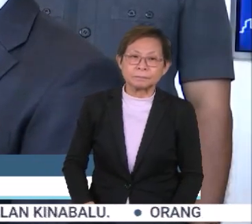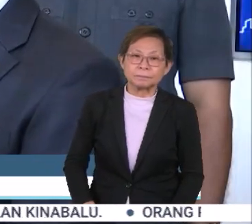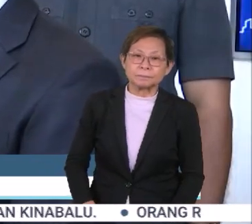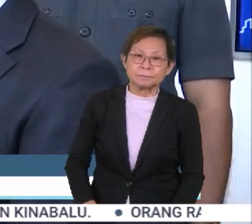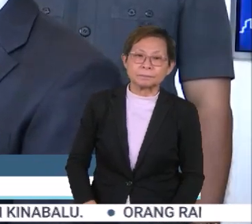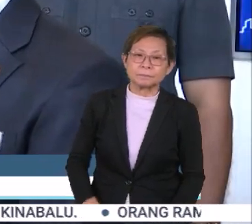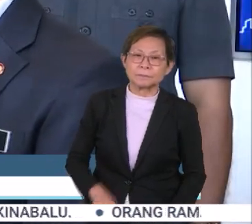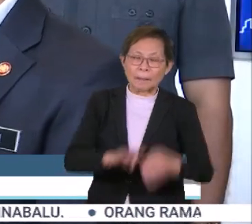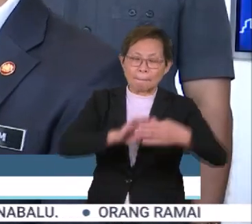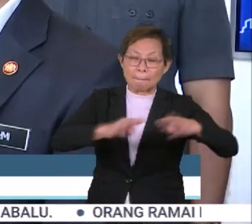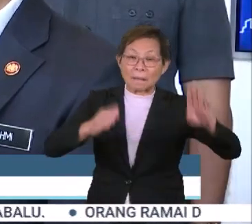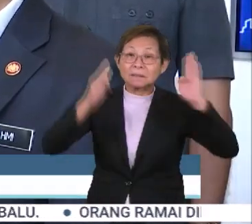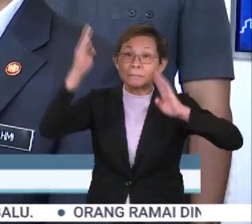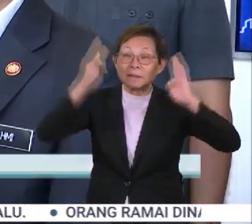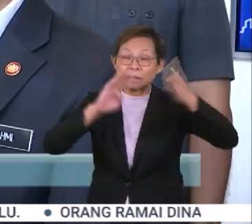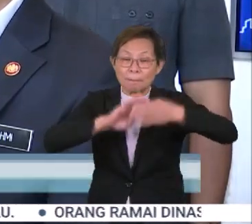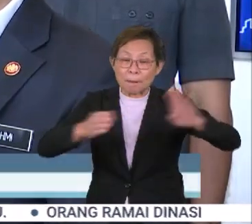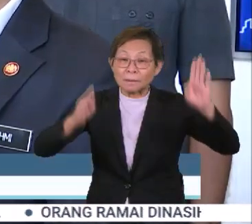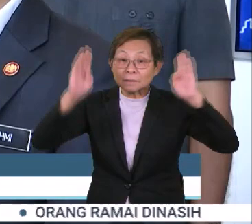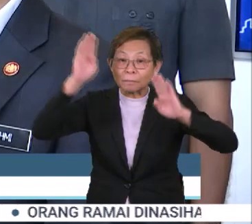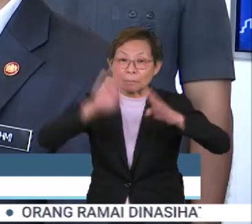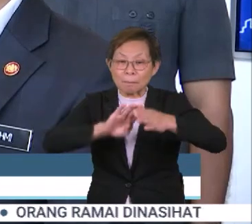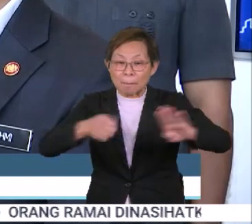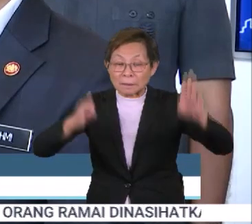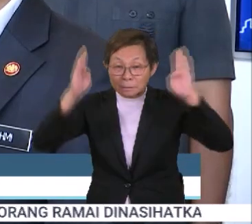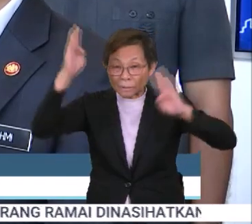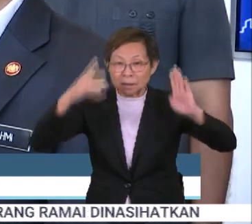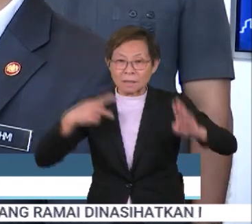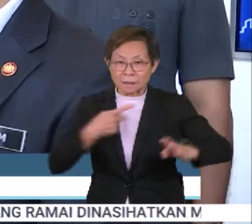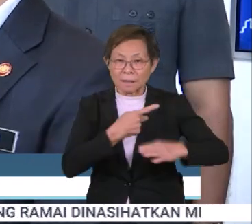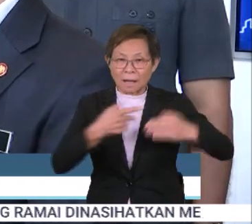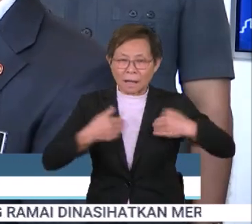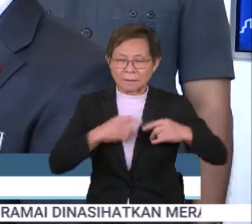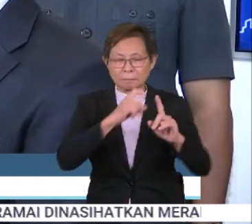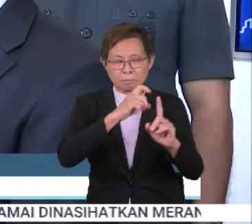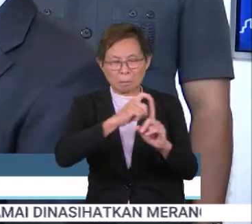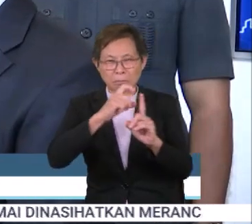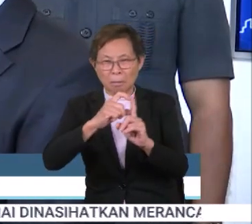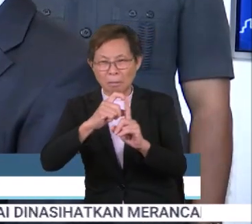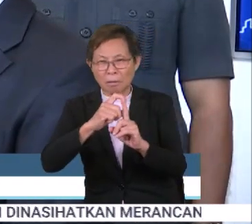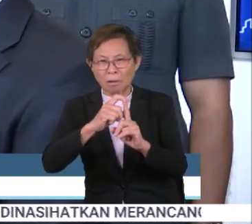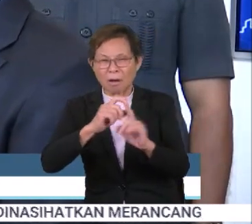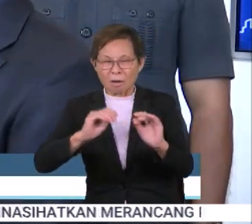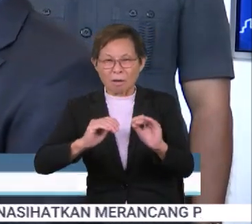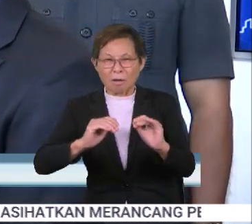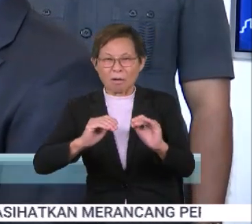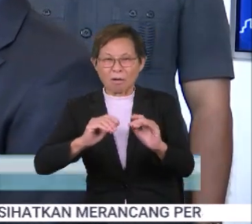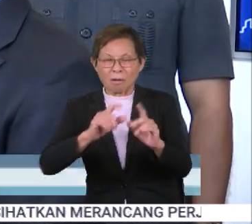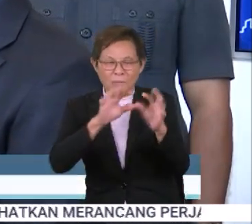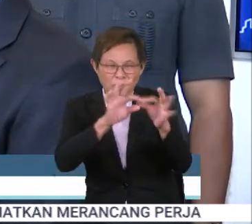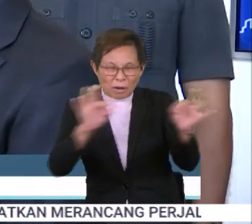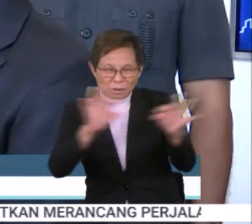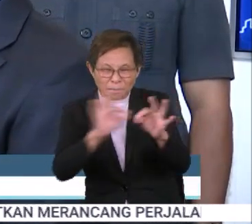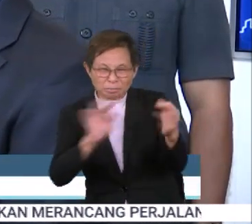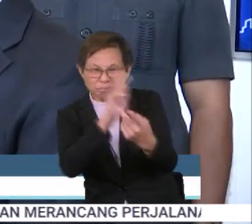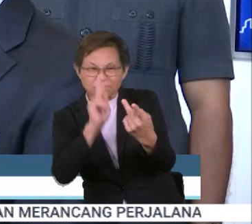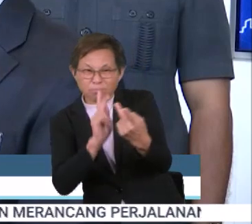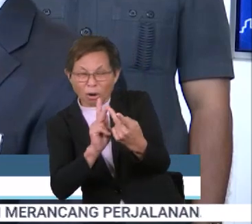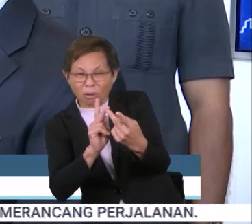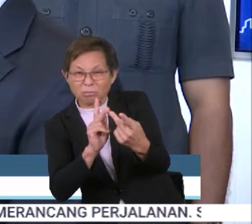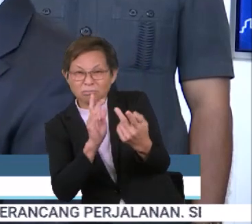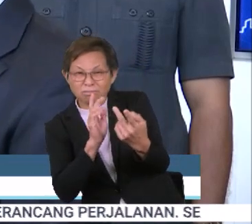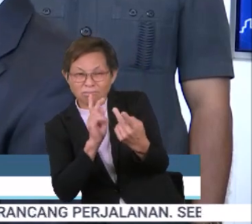Bahasa Malaysia, kita ada perkataan-perkataan, frasa-frasa yang bersesuaian. Dan